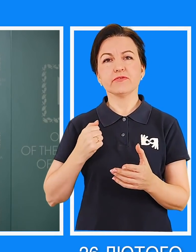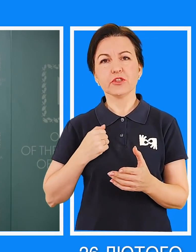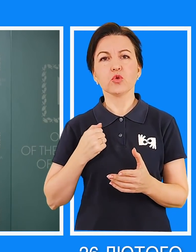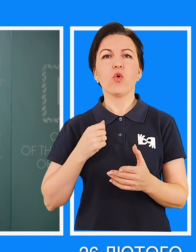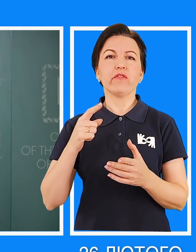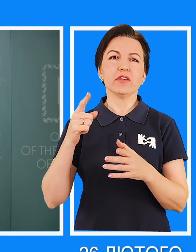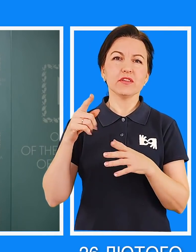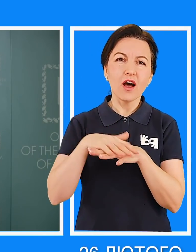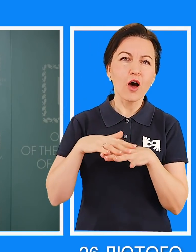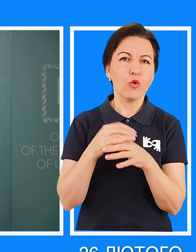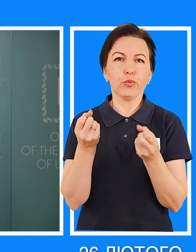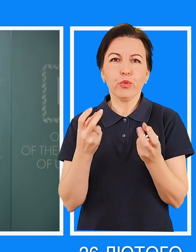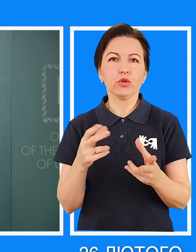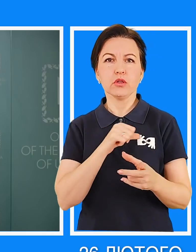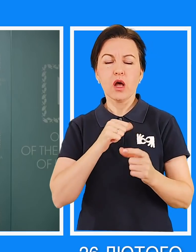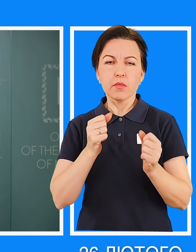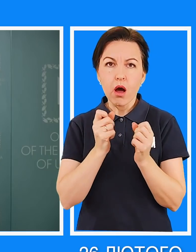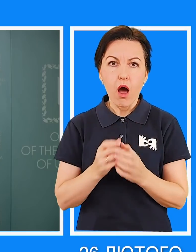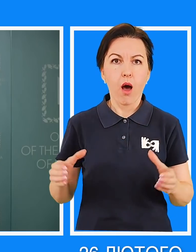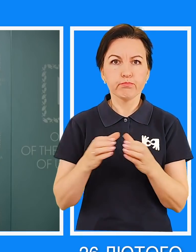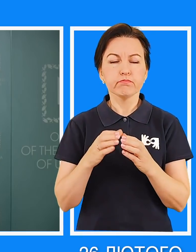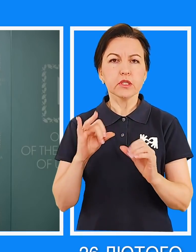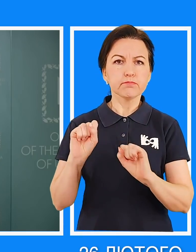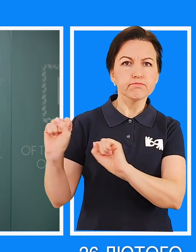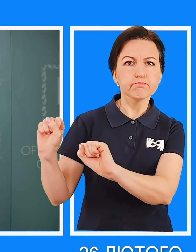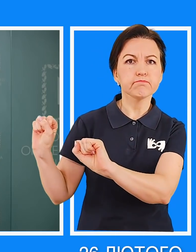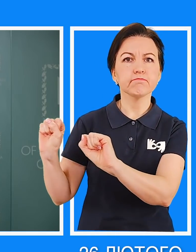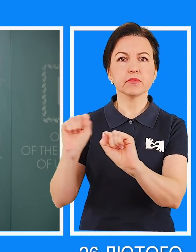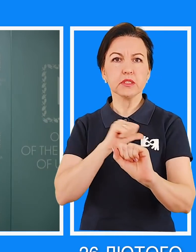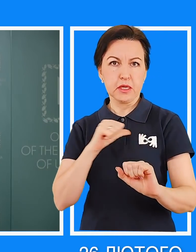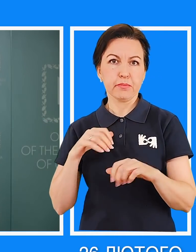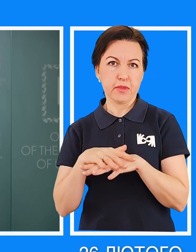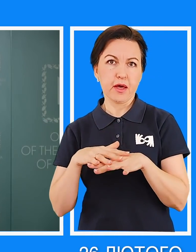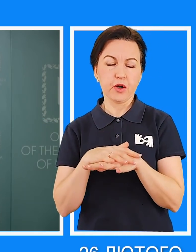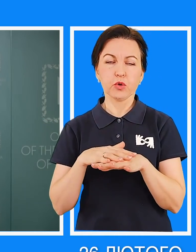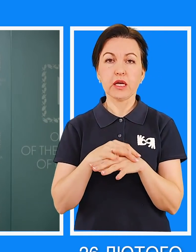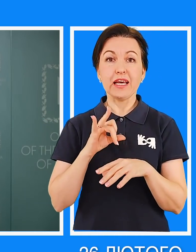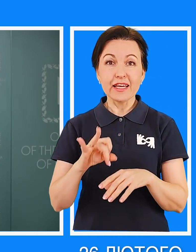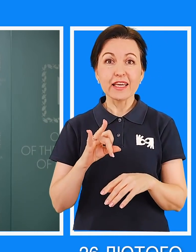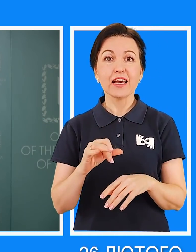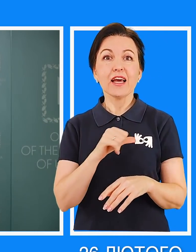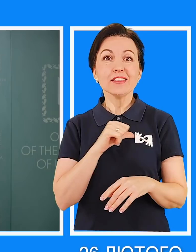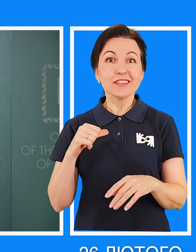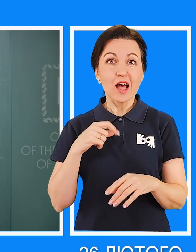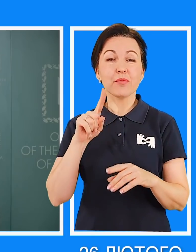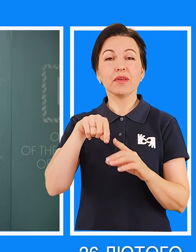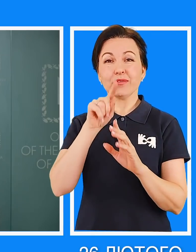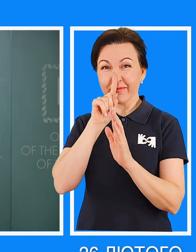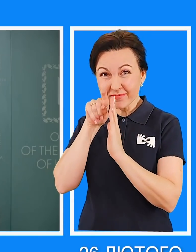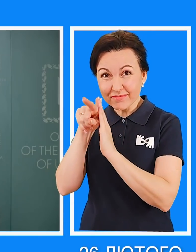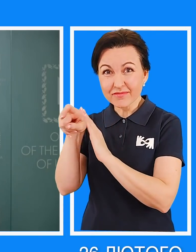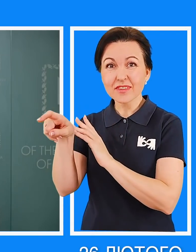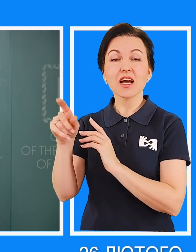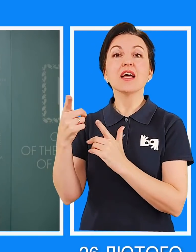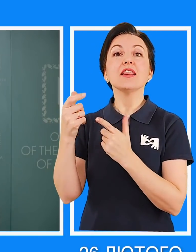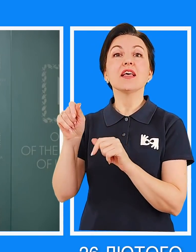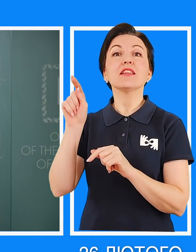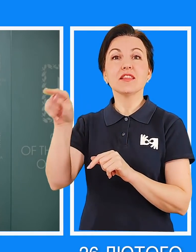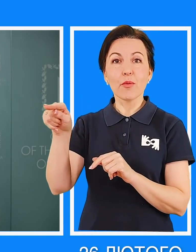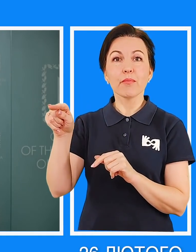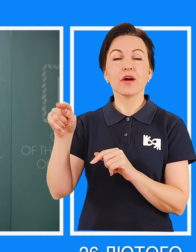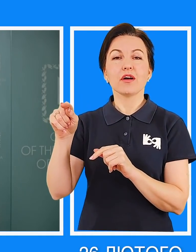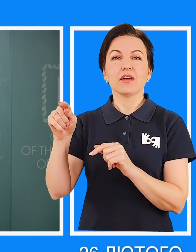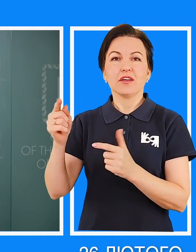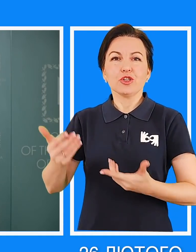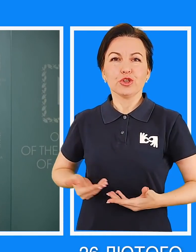військовослужбовці, просто громадяни зорганізувалися самі, тримають оборону. Вони навіть роблять вилазки